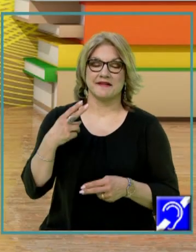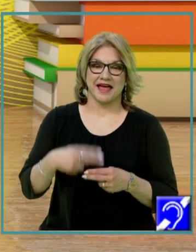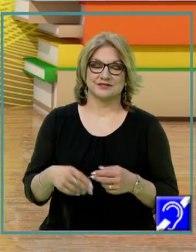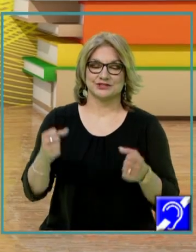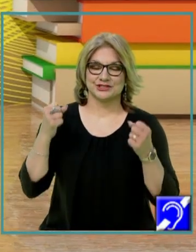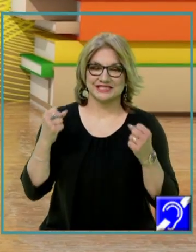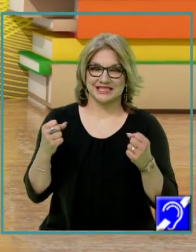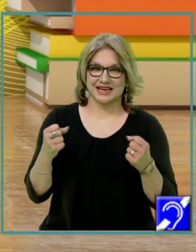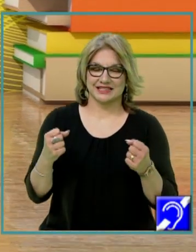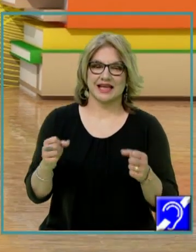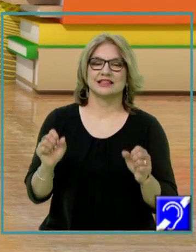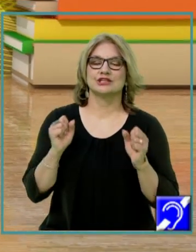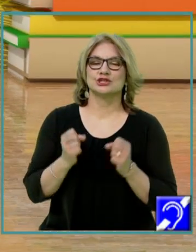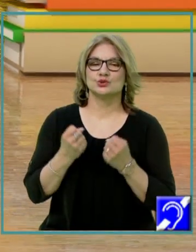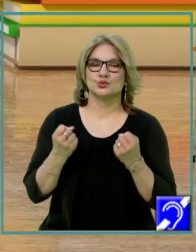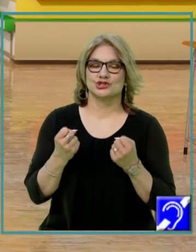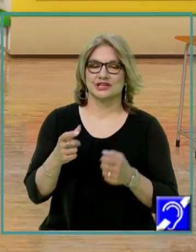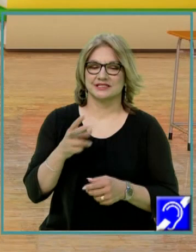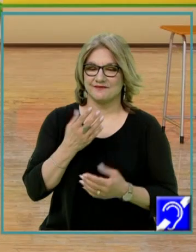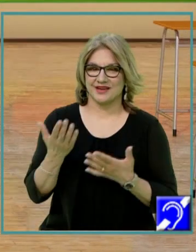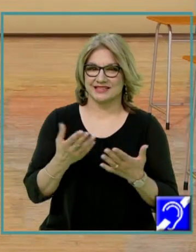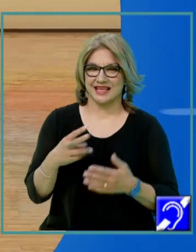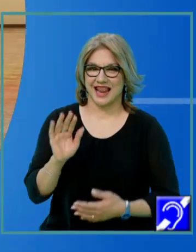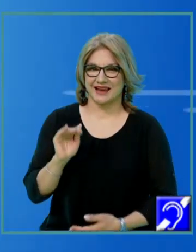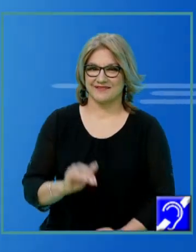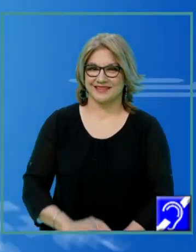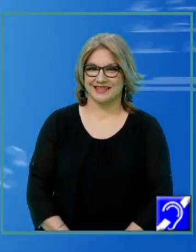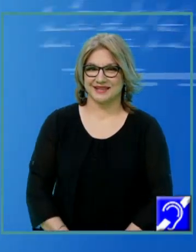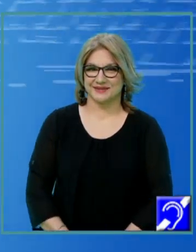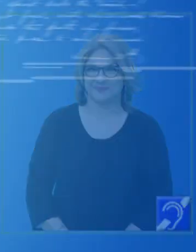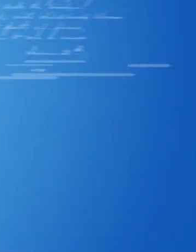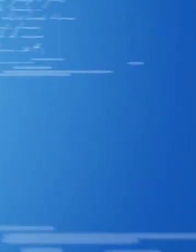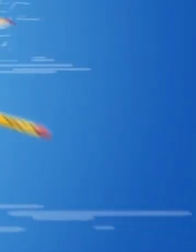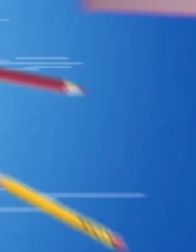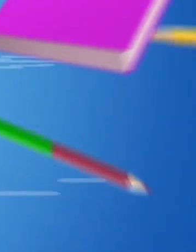multă sănătate și mult succes la învățat la revedere de